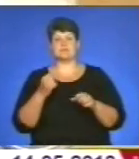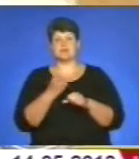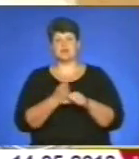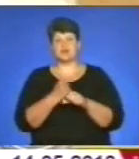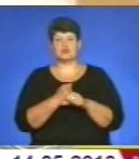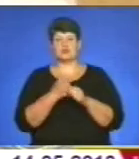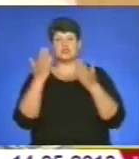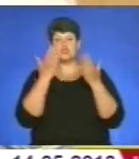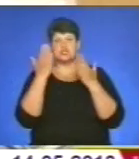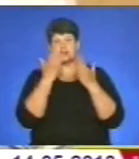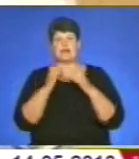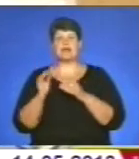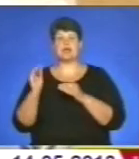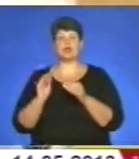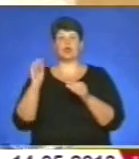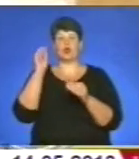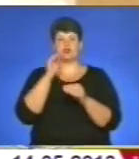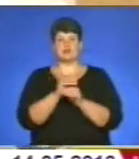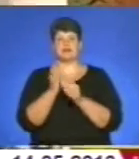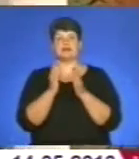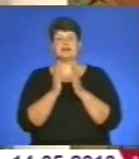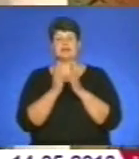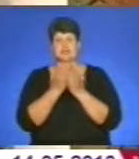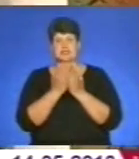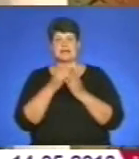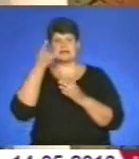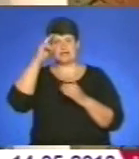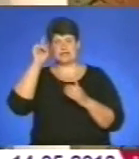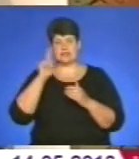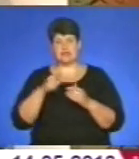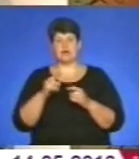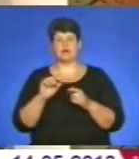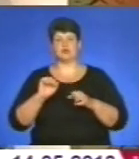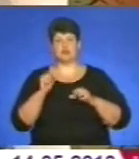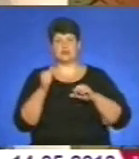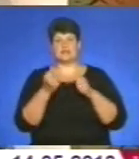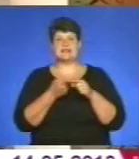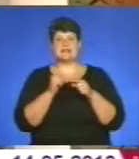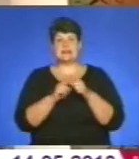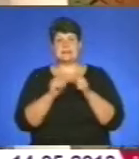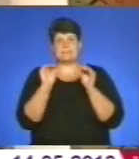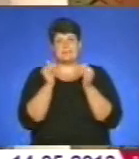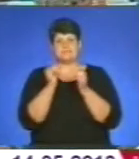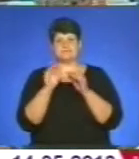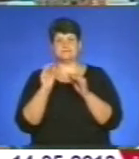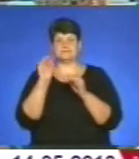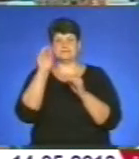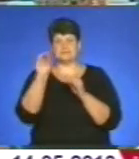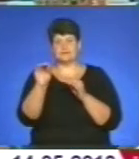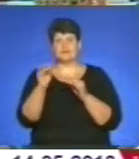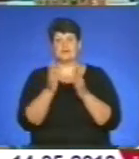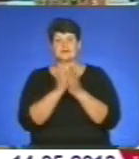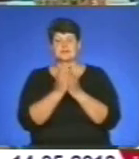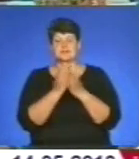гаслом «Читай і додавай книжки знання друзів». Це своєрідні експрес-читальні, невеличкі міні-кейси у формі шпаківень з книжками у